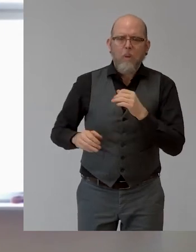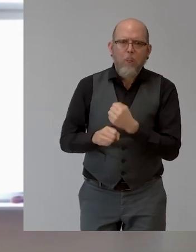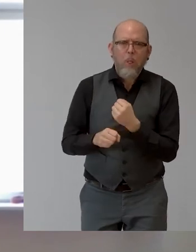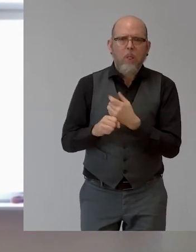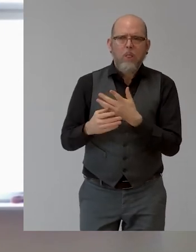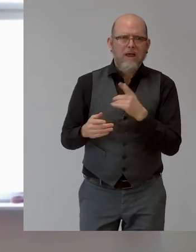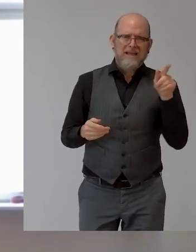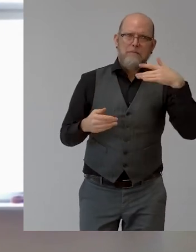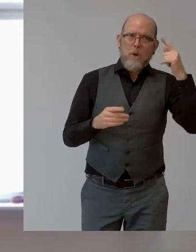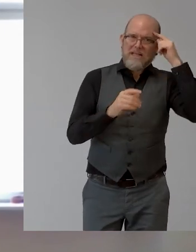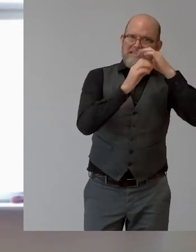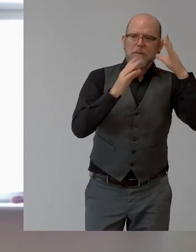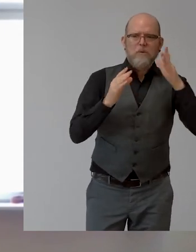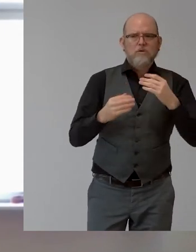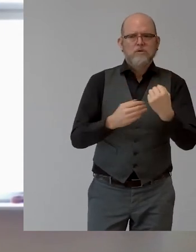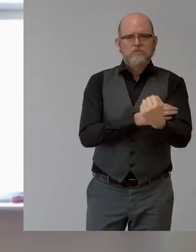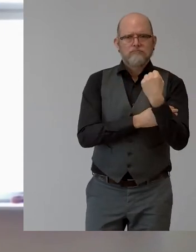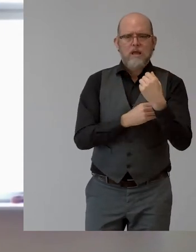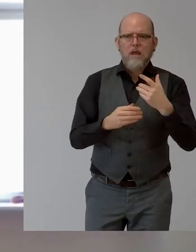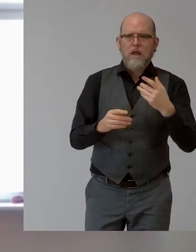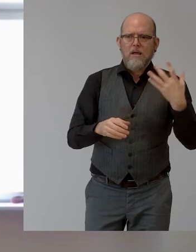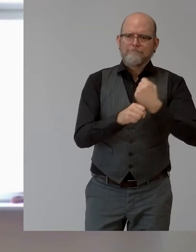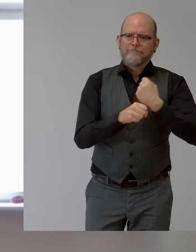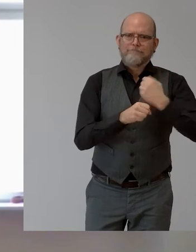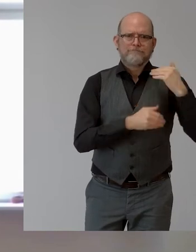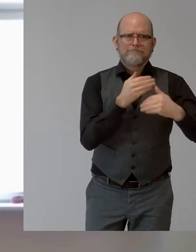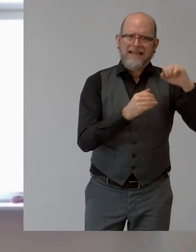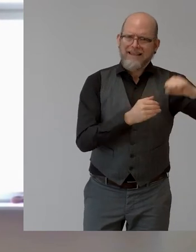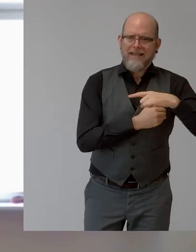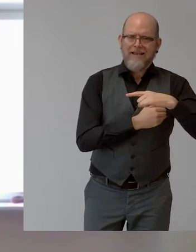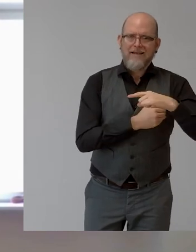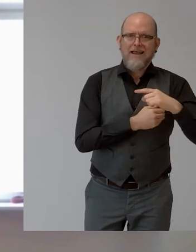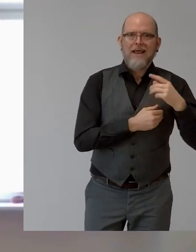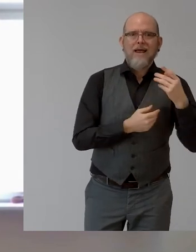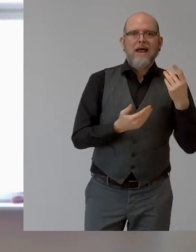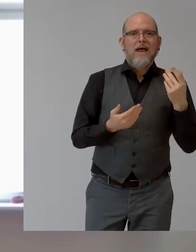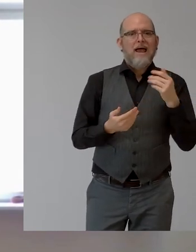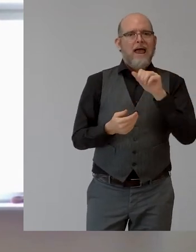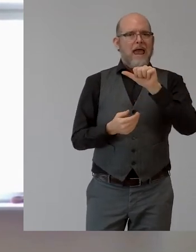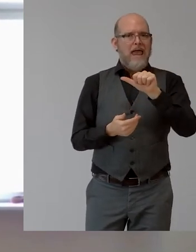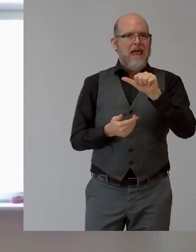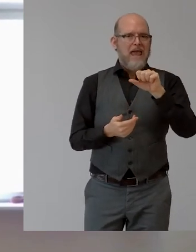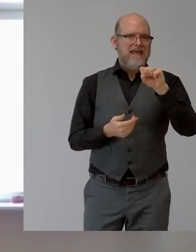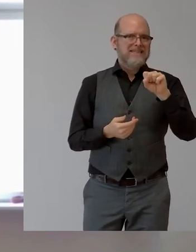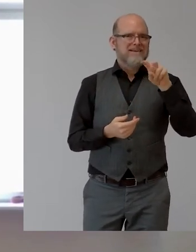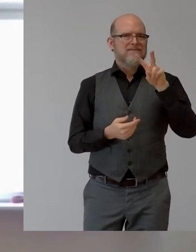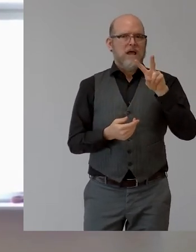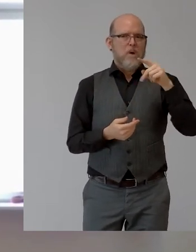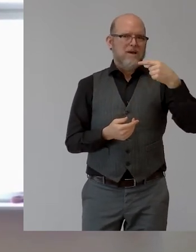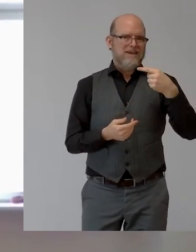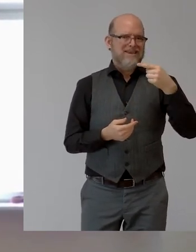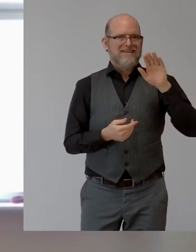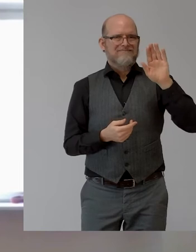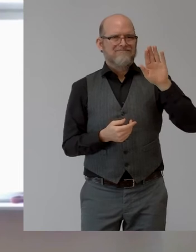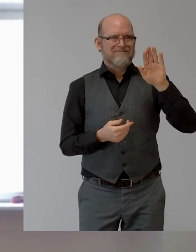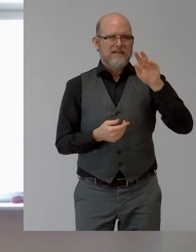sondern auch von einem sehr klar umrissenen Leistungsbegriff im ASVG. Das bedeutet, dass einfach auch ganz viele Menschen mit Behinderungen per se